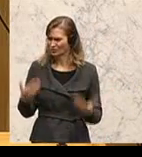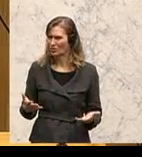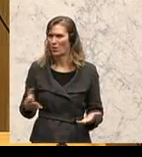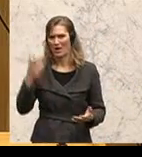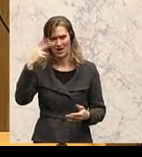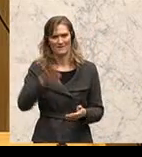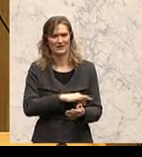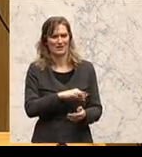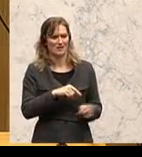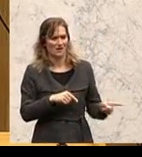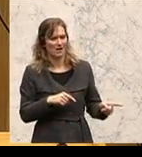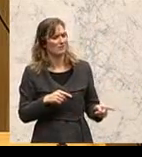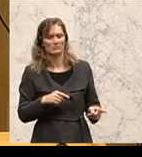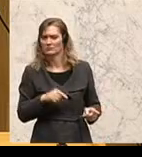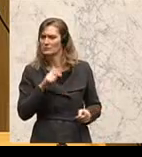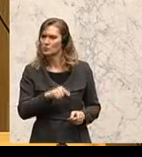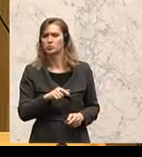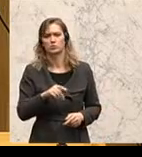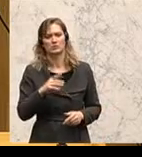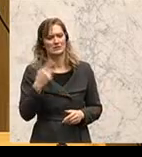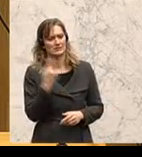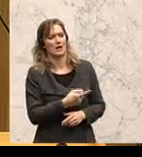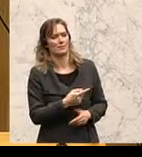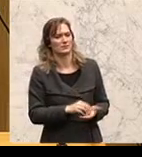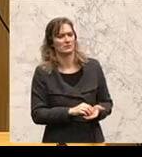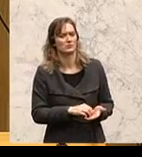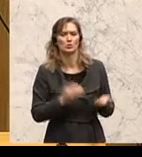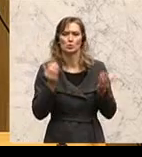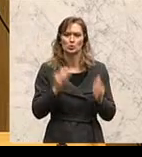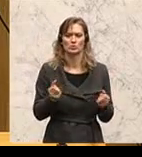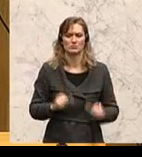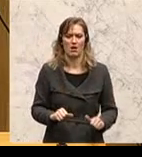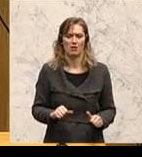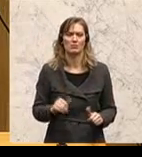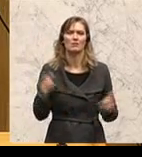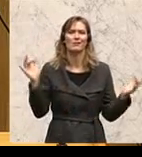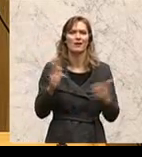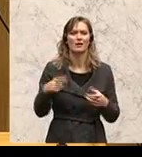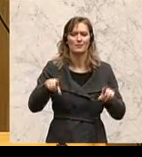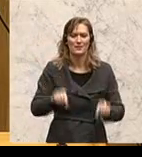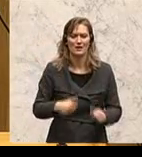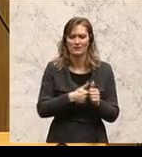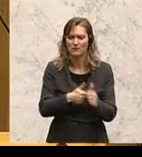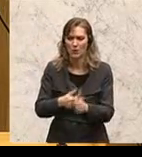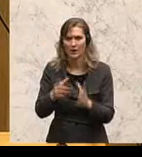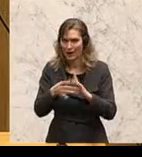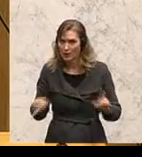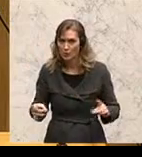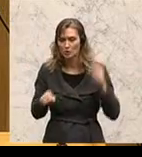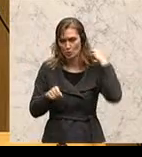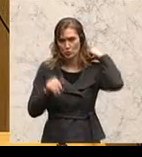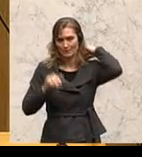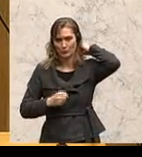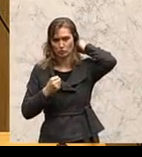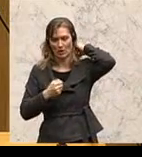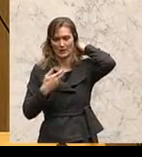haben es selbst in der Hand, Österreich als Schutzmacht verfolgter Minderheiten, religiöser Minderheiten zu positionieren. Da kann man noch